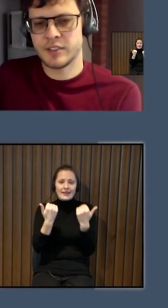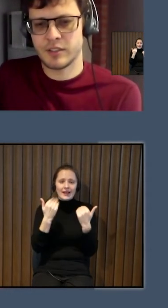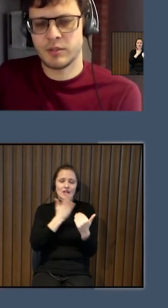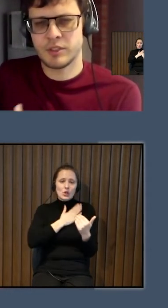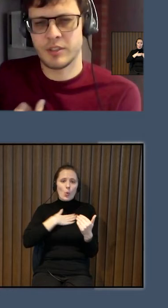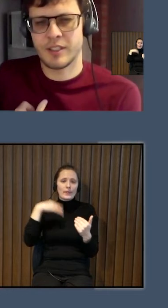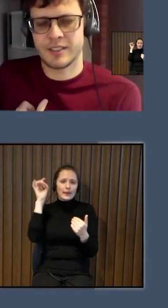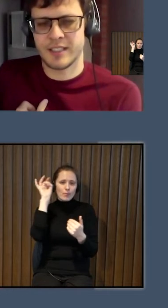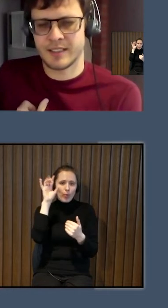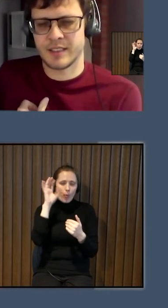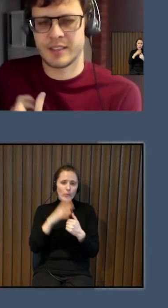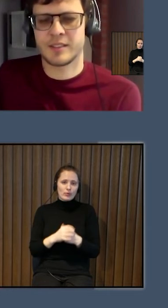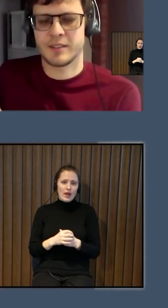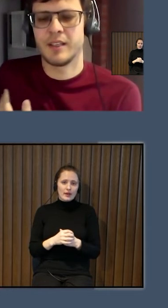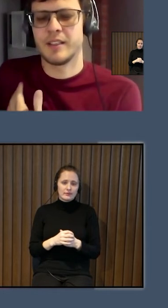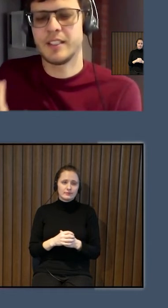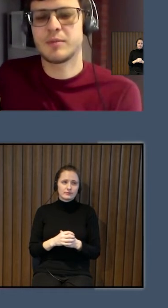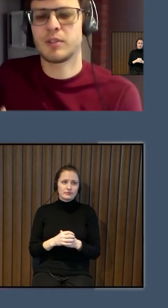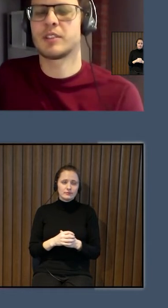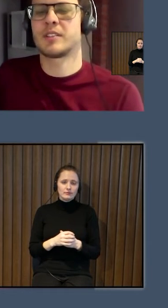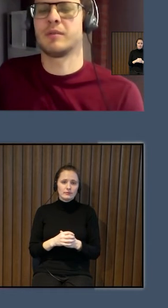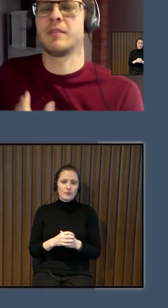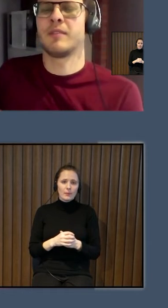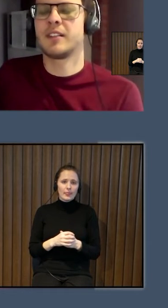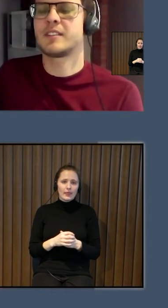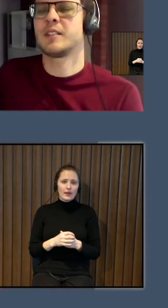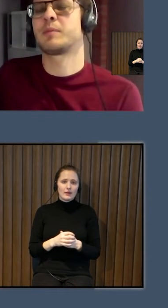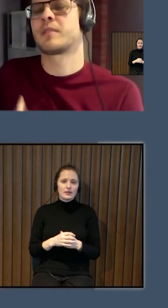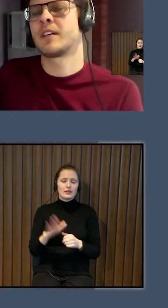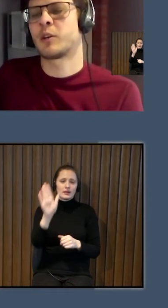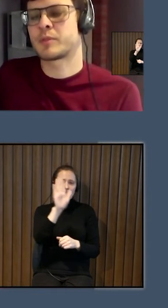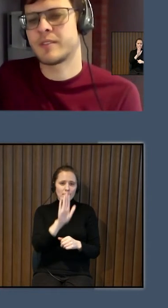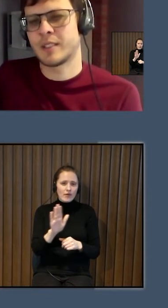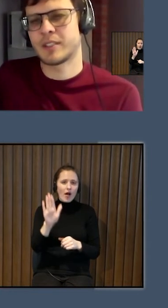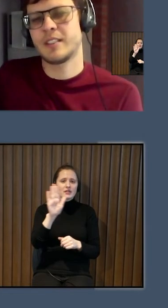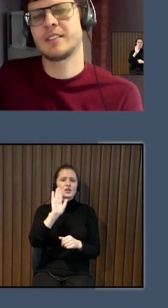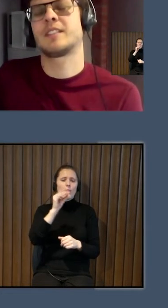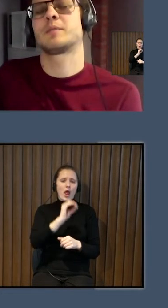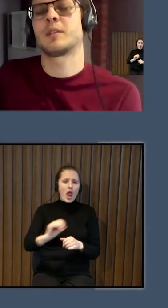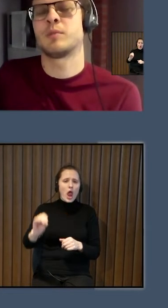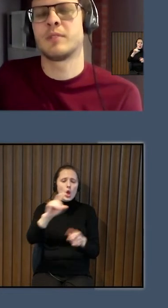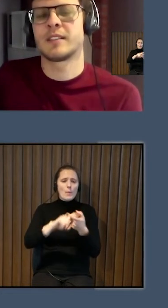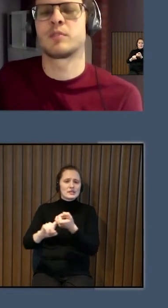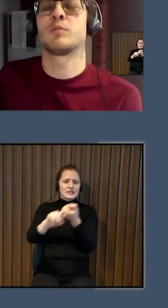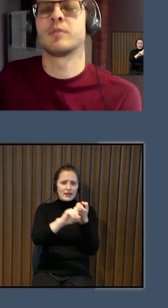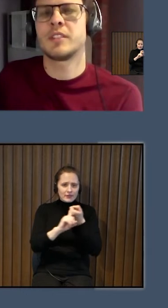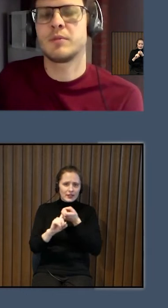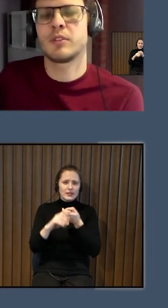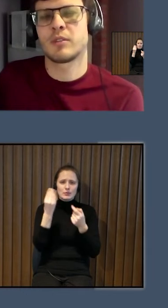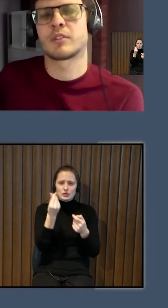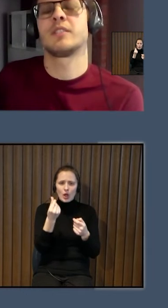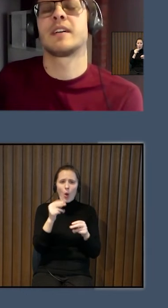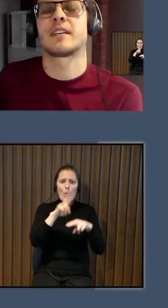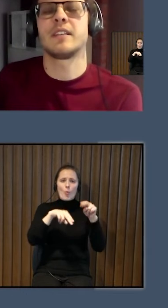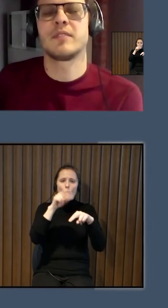deinstitucionalizācijas ietvaros valstī par Eiropas Savienības līdzekļiem tiek būvētas grupu